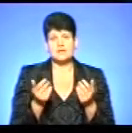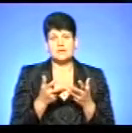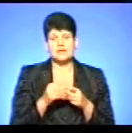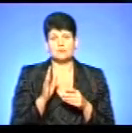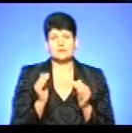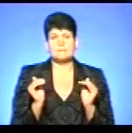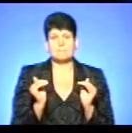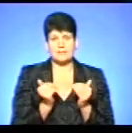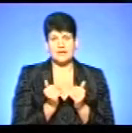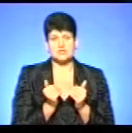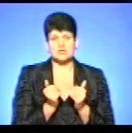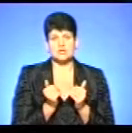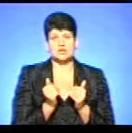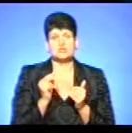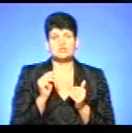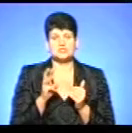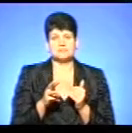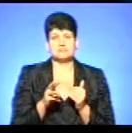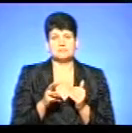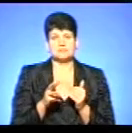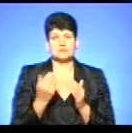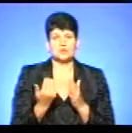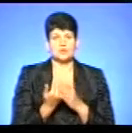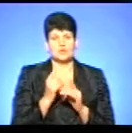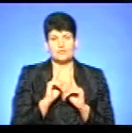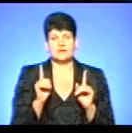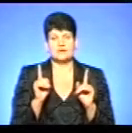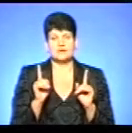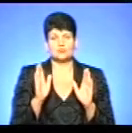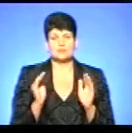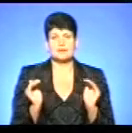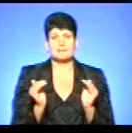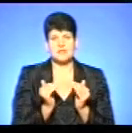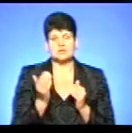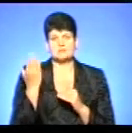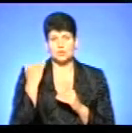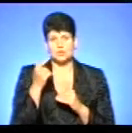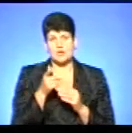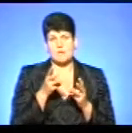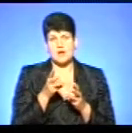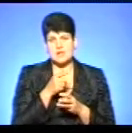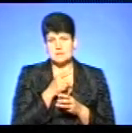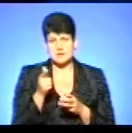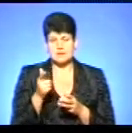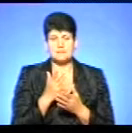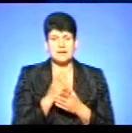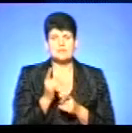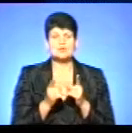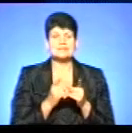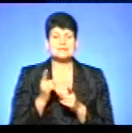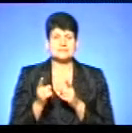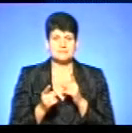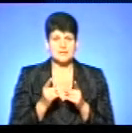менша, чим в зв'язку з цими нововведеннями, буде менша, ніж минулий опалений період. Тож, ми маємо зміни, які,